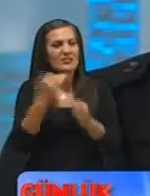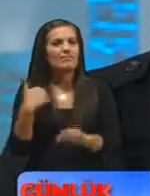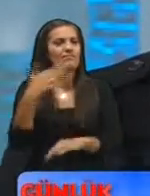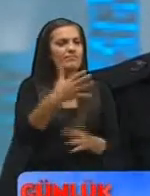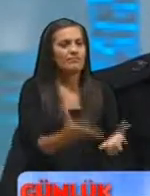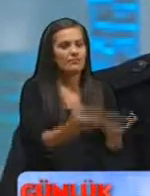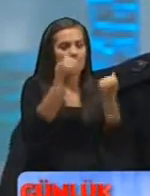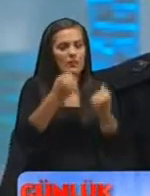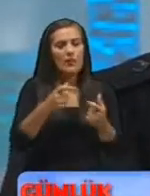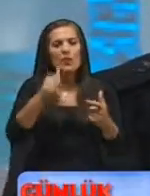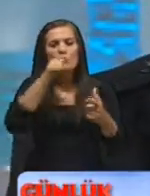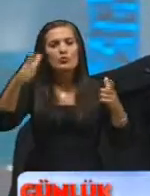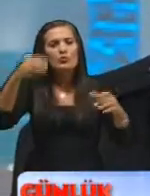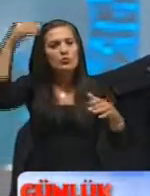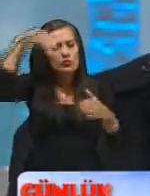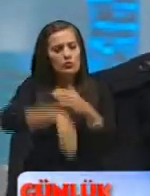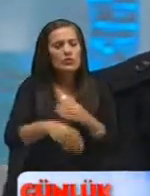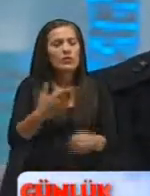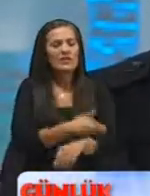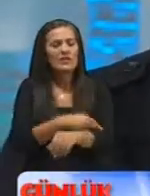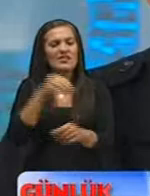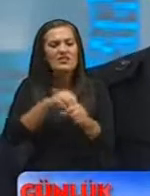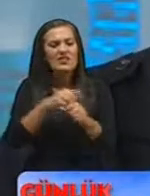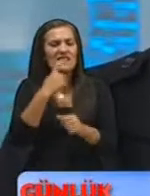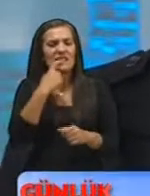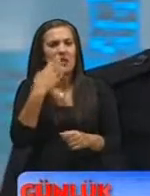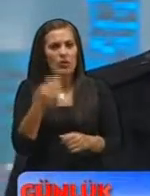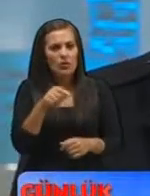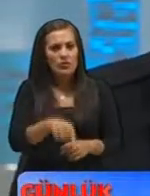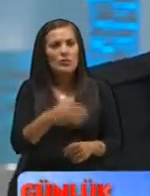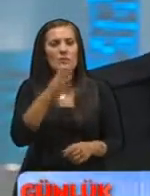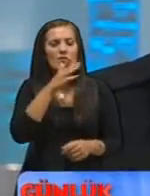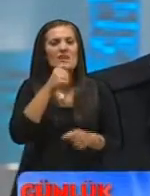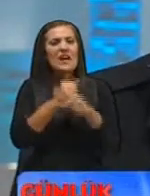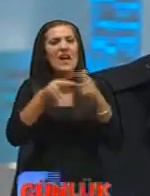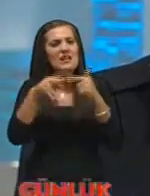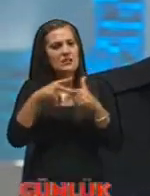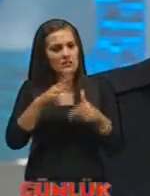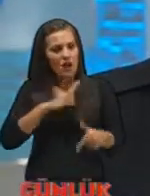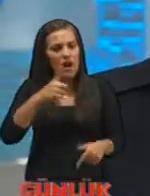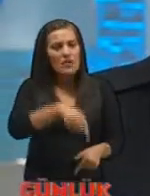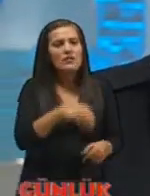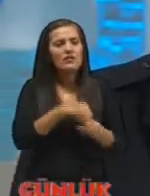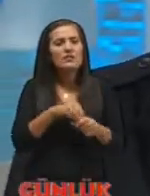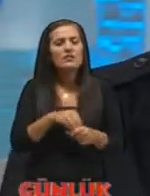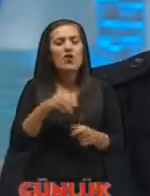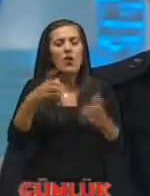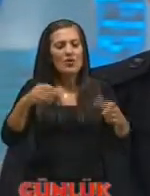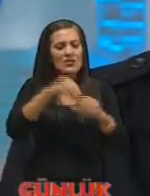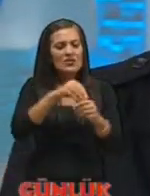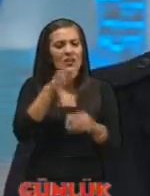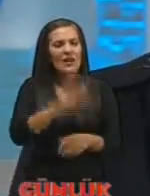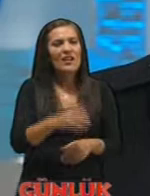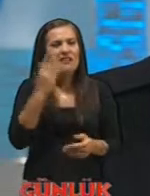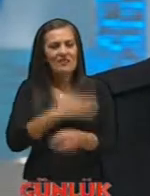işte kuyuya düşen vatandaşlarımız oluyor içeride zehirleniyorlar biliyorsunuz ki meten gazı bulunuyor evet kuyuların içerisinde kalan